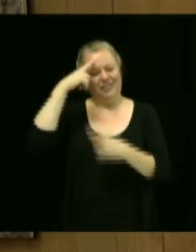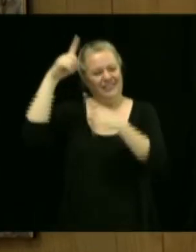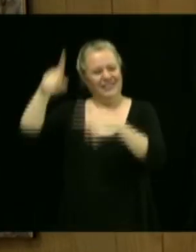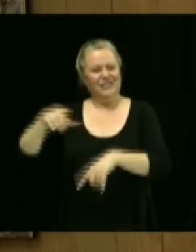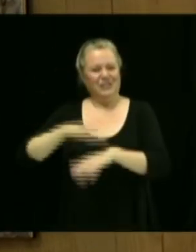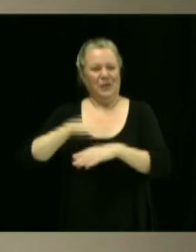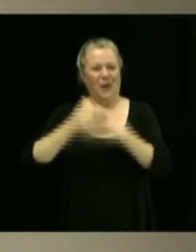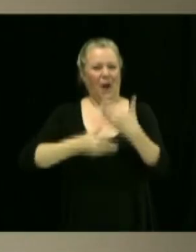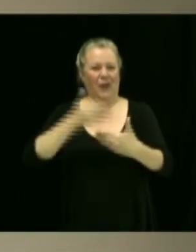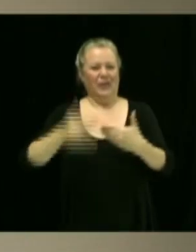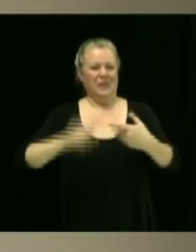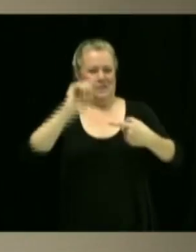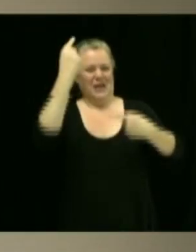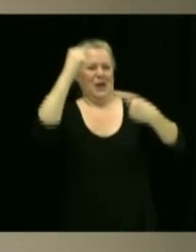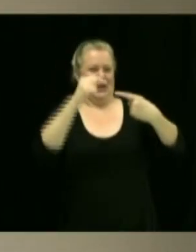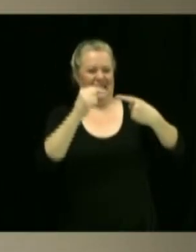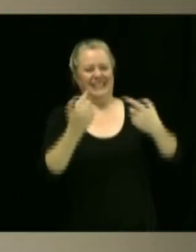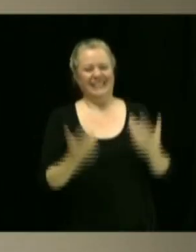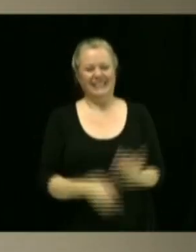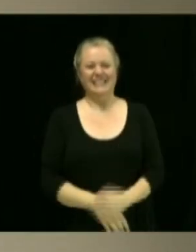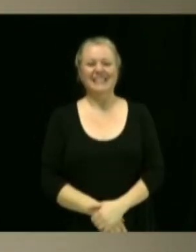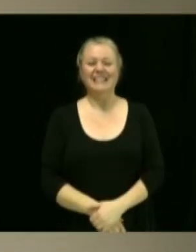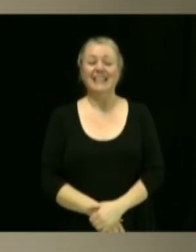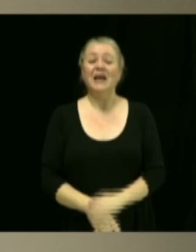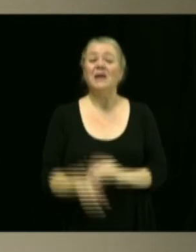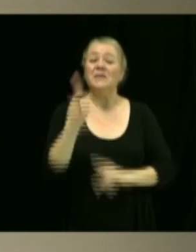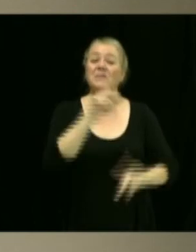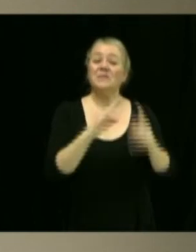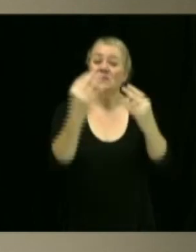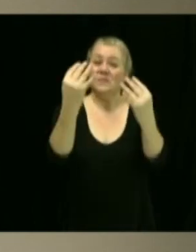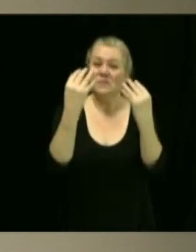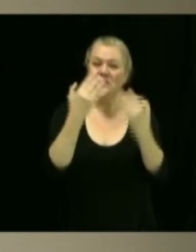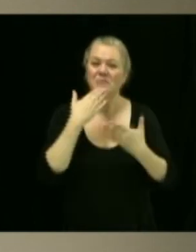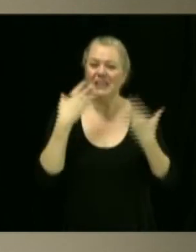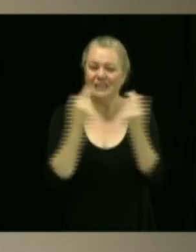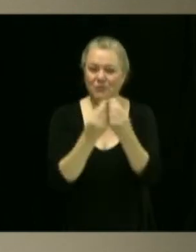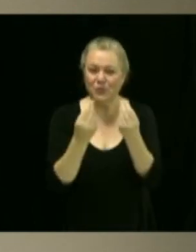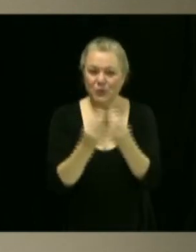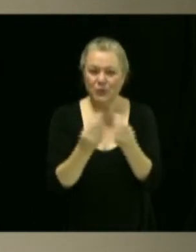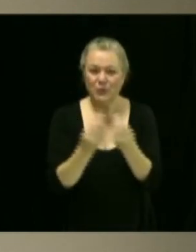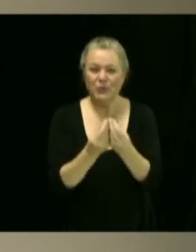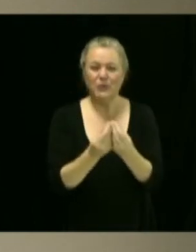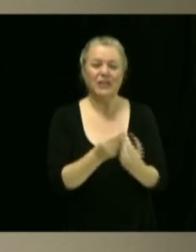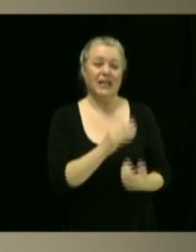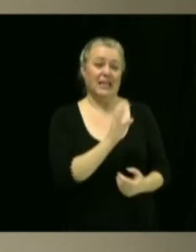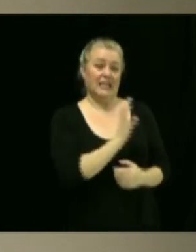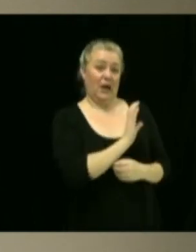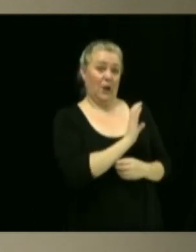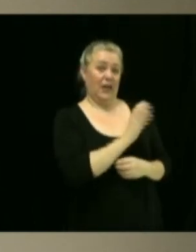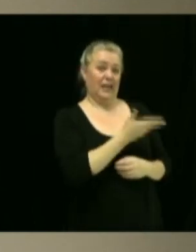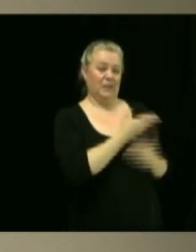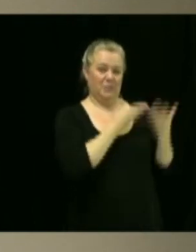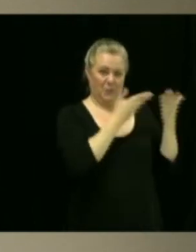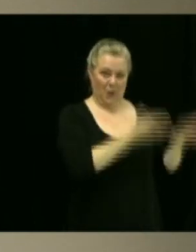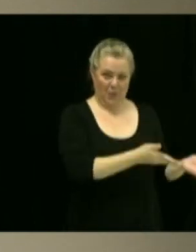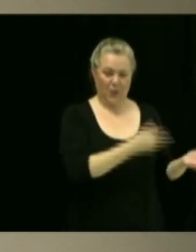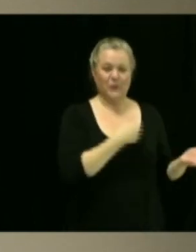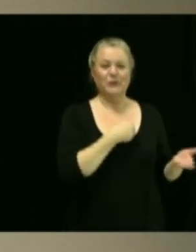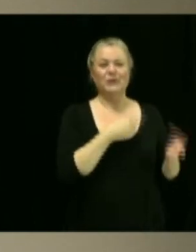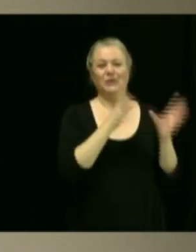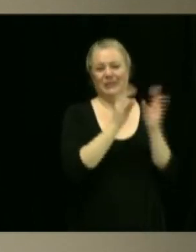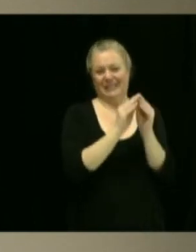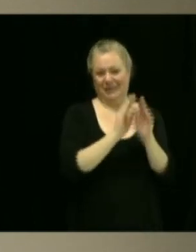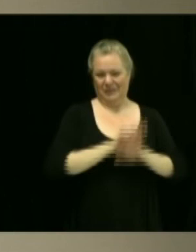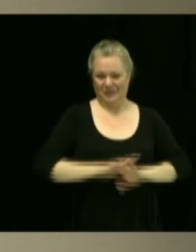Alors, merci à tout le monde qui avait été à l'écoute. Puis avant de conclure la séance, Caroline propose la levée de la séance. Alors,